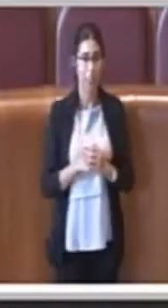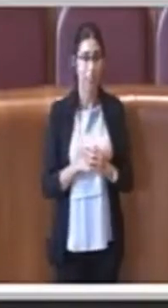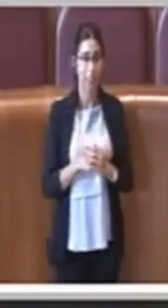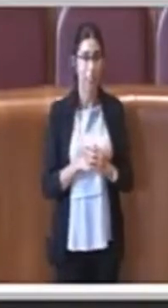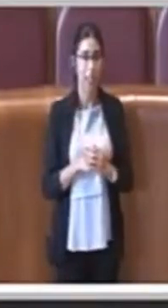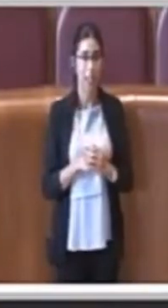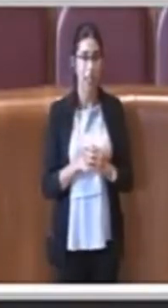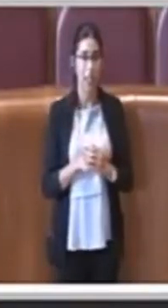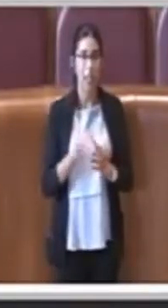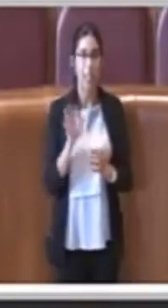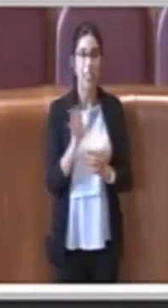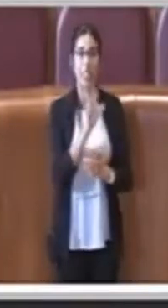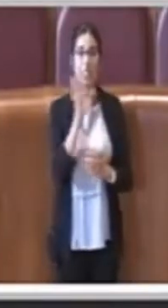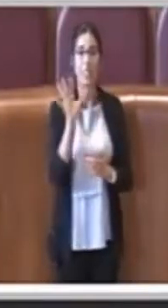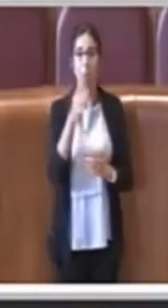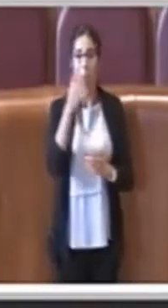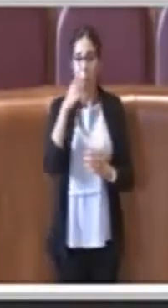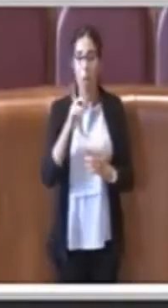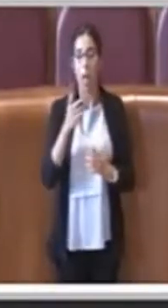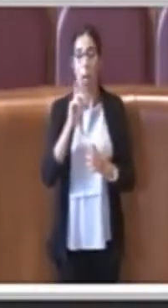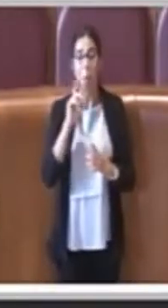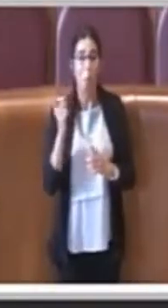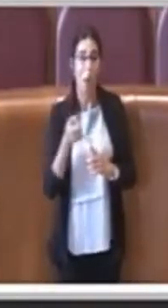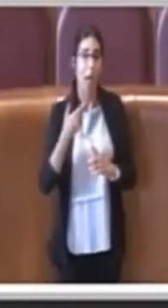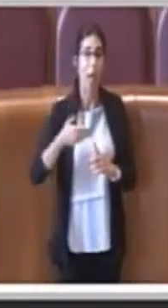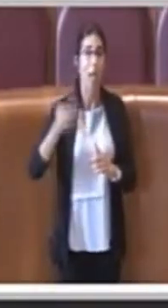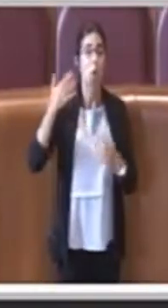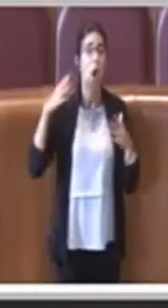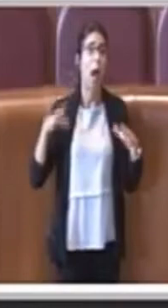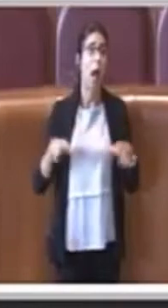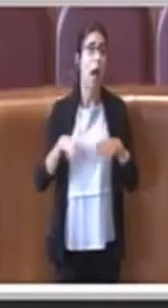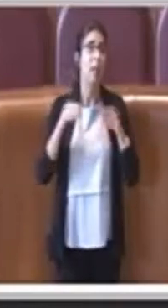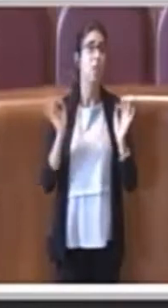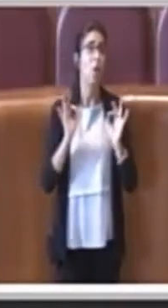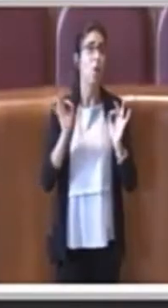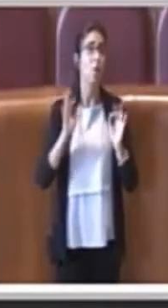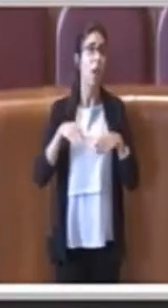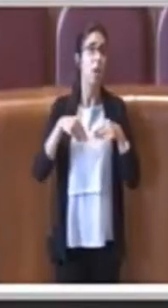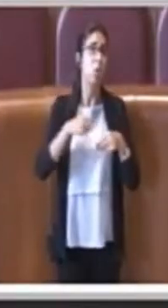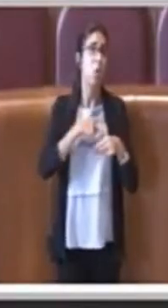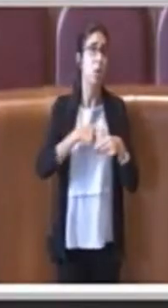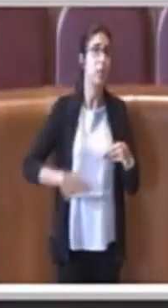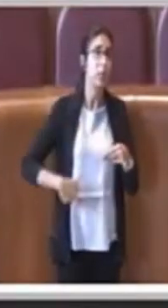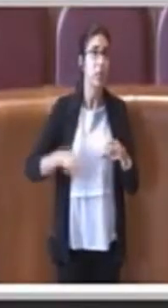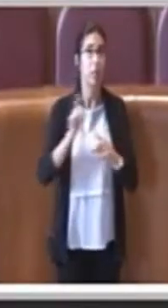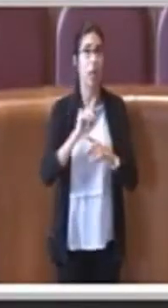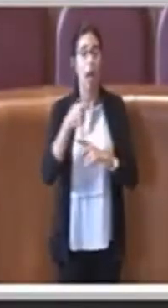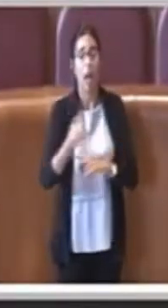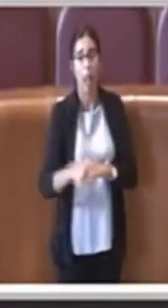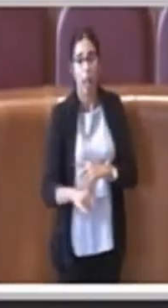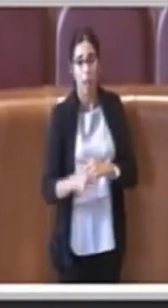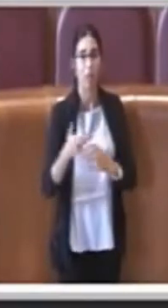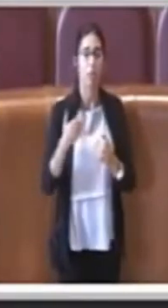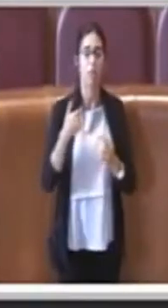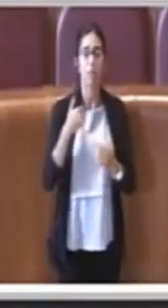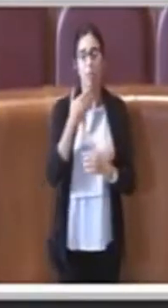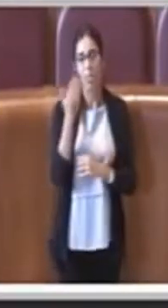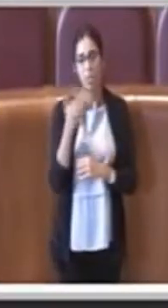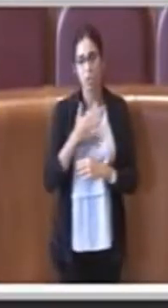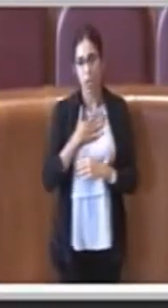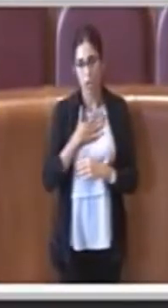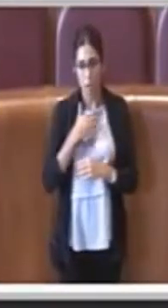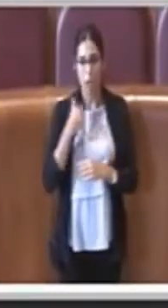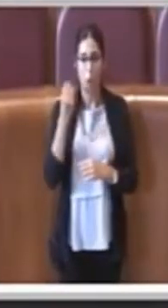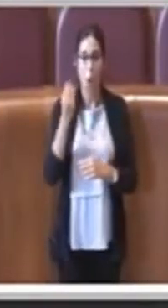tipo era meglio farlo all'inizio della consigliatura piuttosto che alla fine, sinceramente penso che se mai ci fosse un